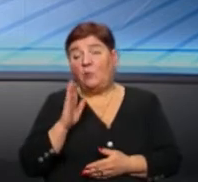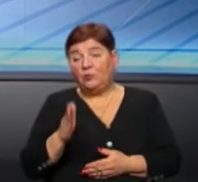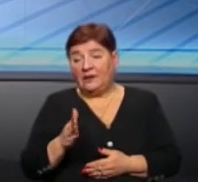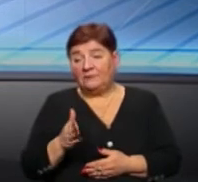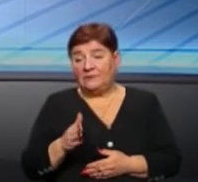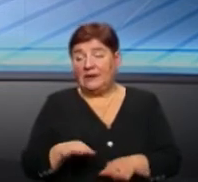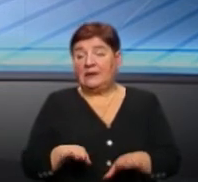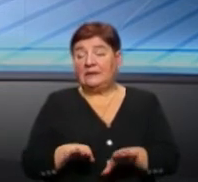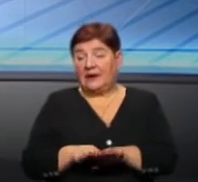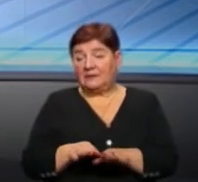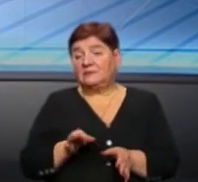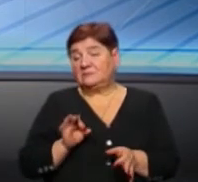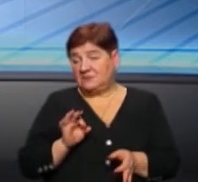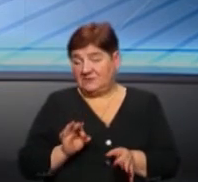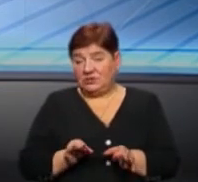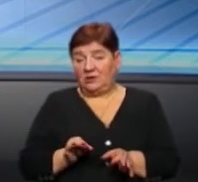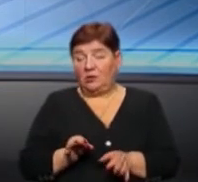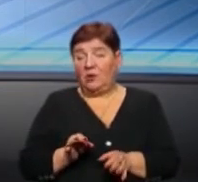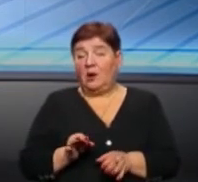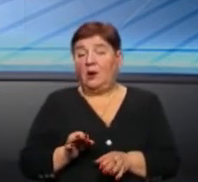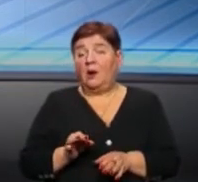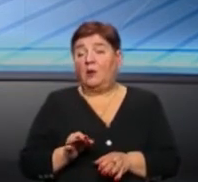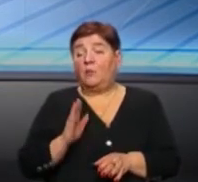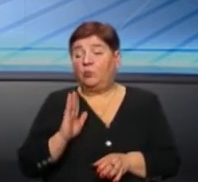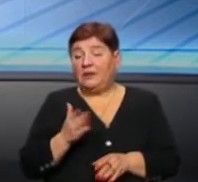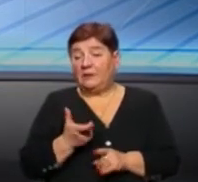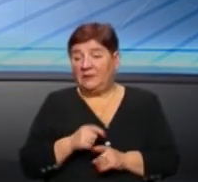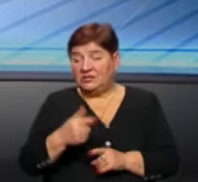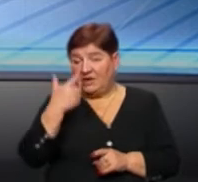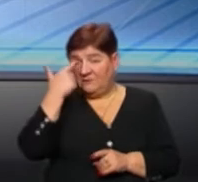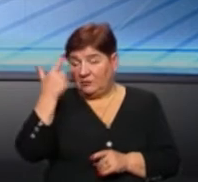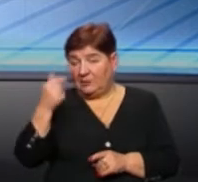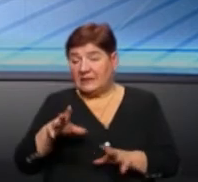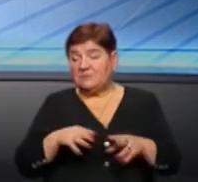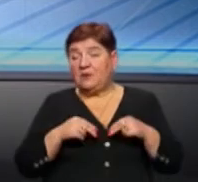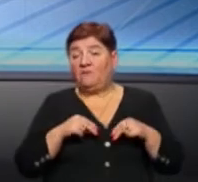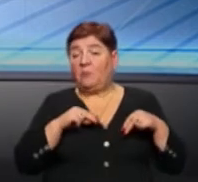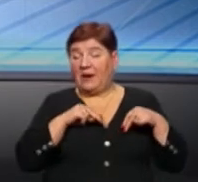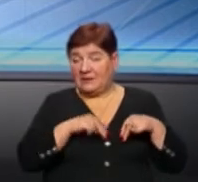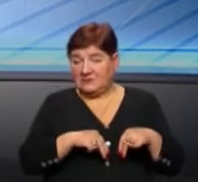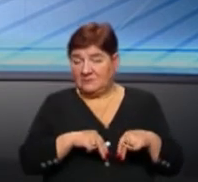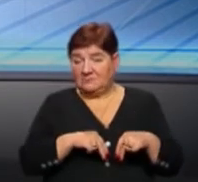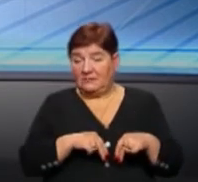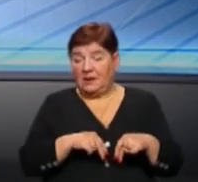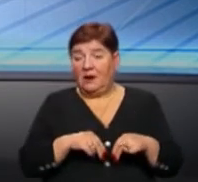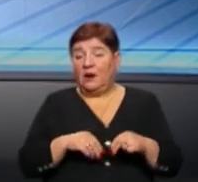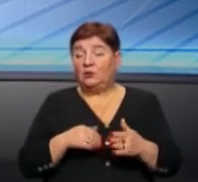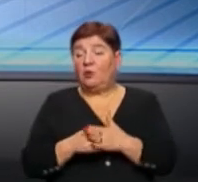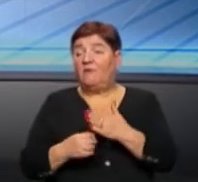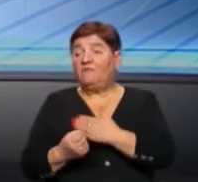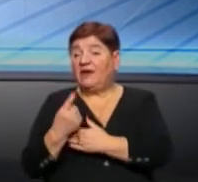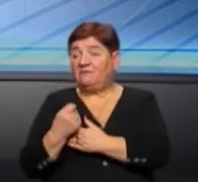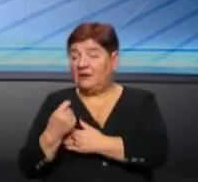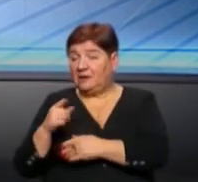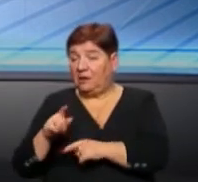відбуватися? Так, звичайно, це буде більш інформативна співпраця щодо виявлених